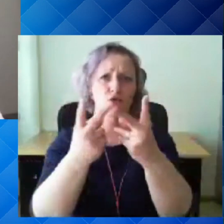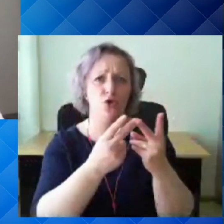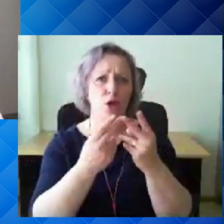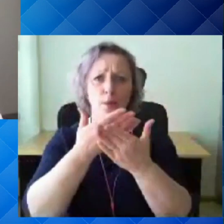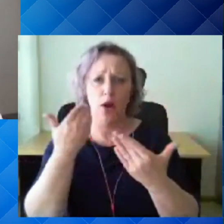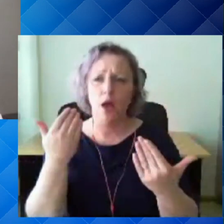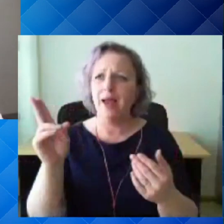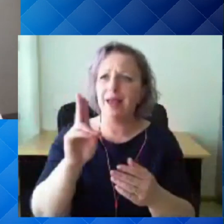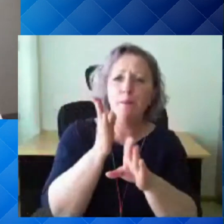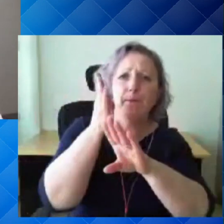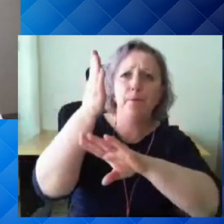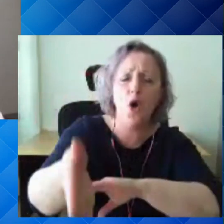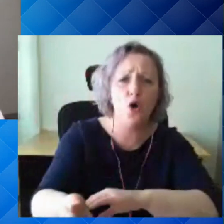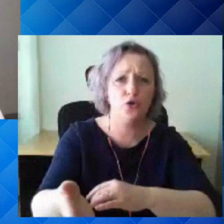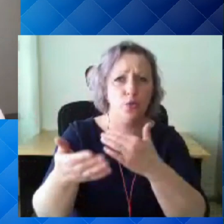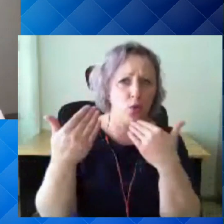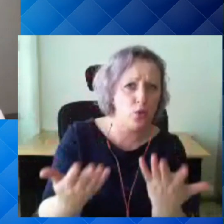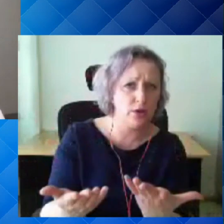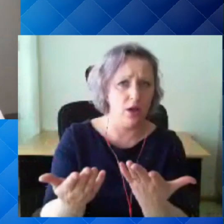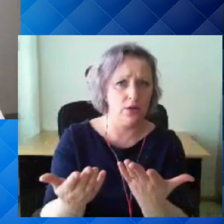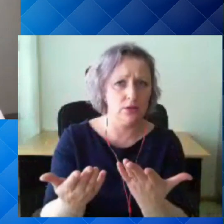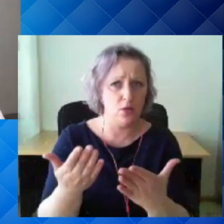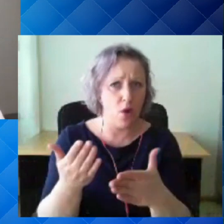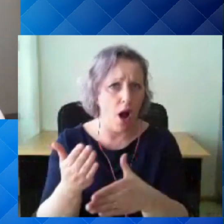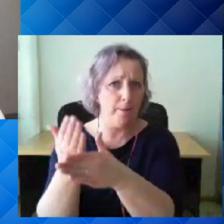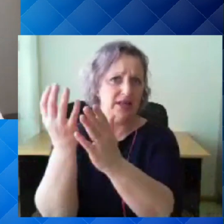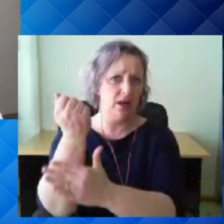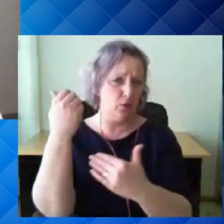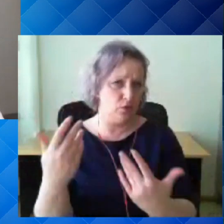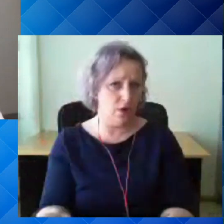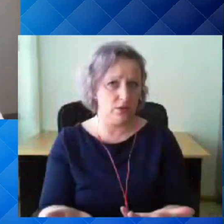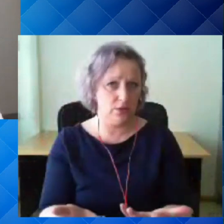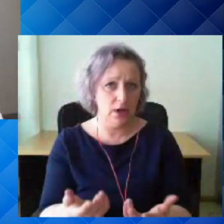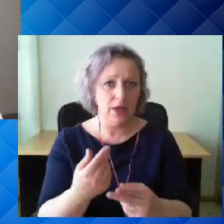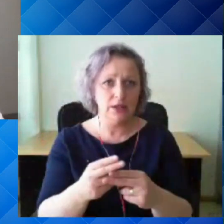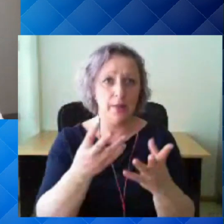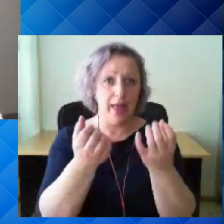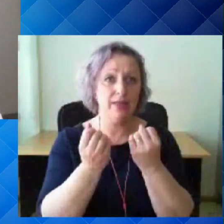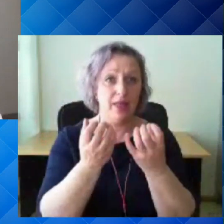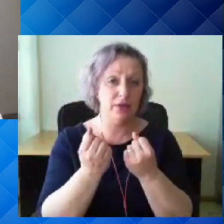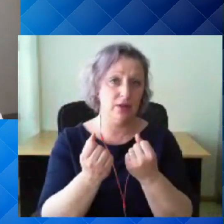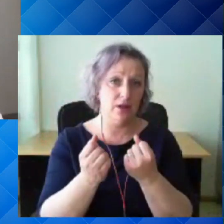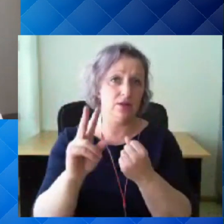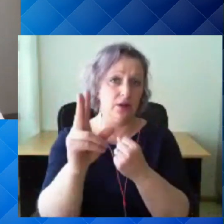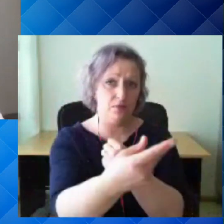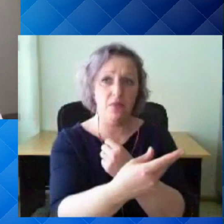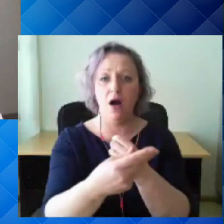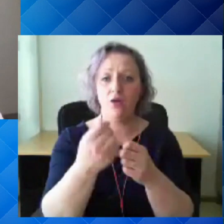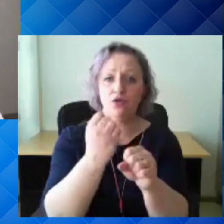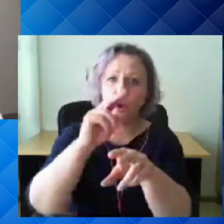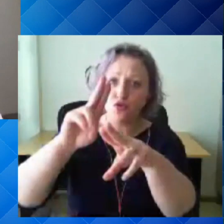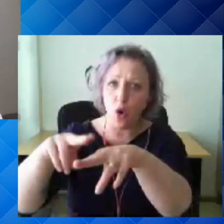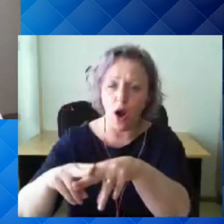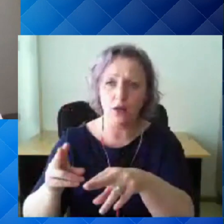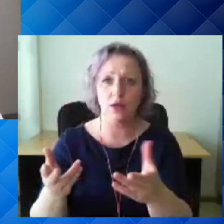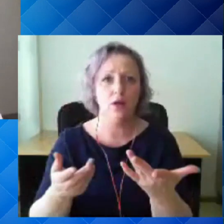ja kuhuna peaksid pöörduma, seda abi saada, sest ettevõttjad võrduvad ka töökohad. Kinni ettevõtta